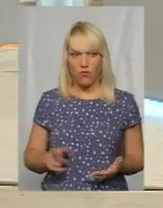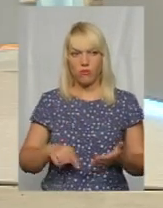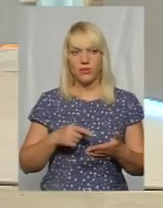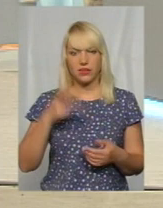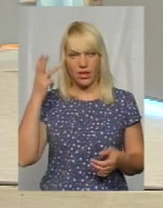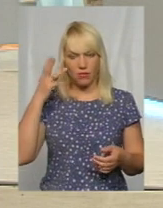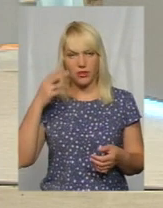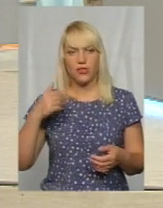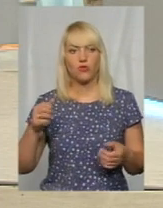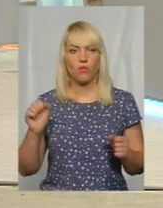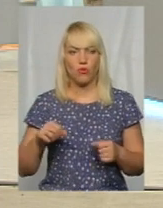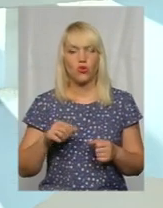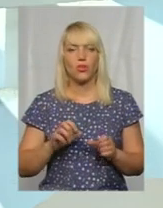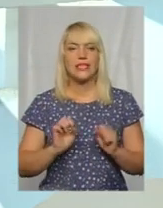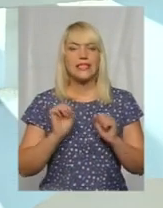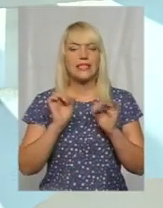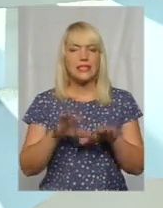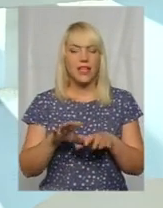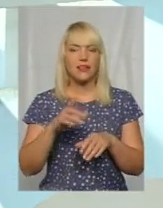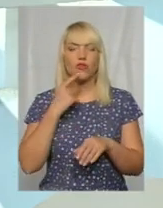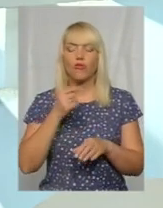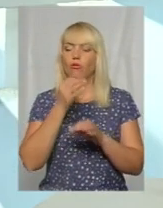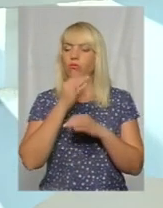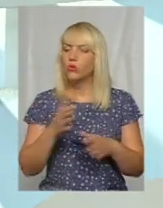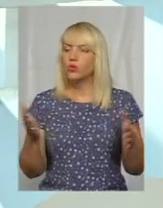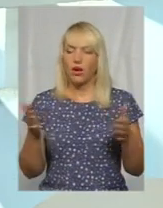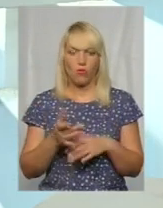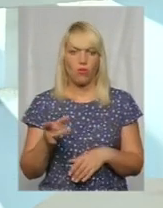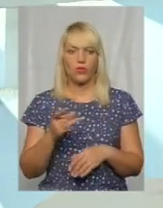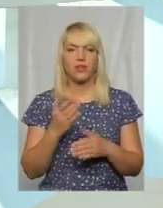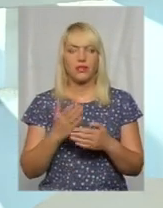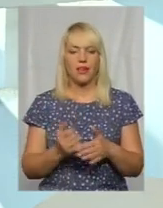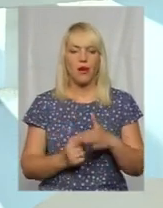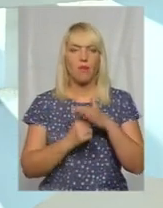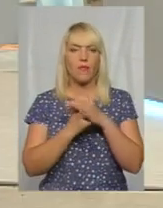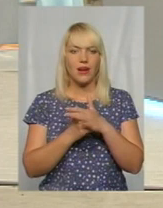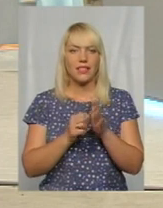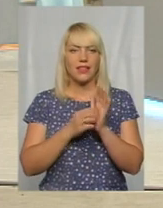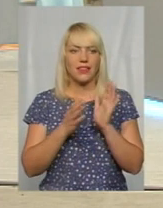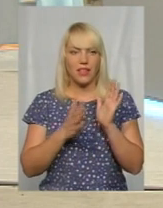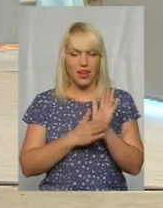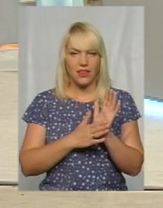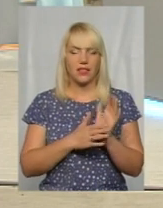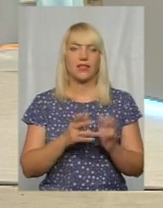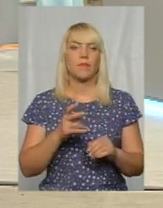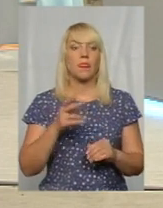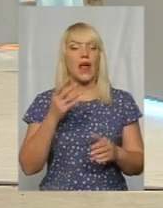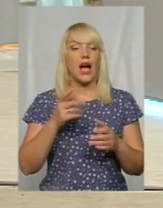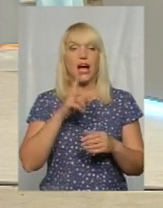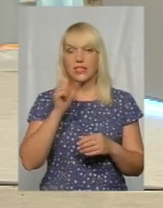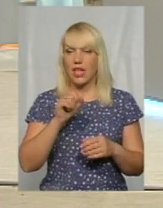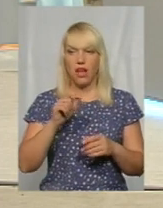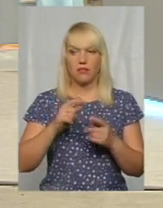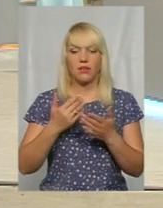наприклад, в Рязкові чи в Тереконстантині? В будь-якому районі ви можете здати, є база даних, і вони там подивляться. Але за іншими області це не можна зробити, подивляються